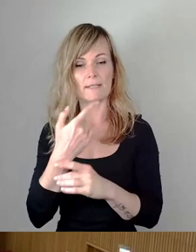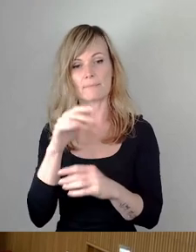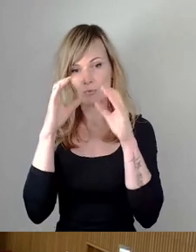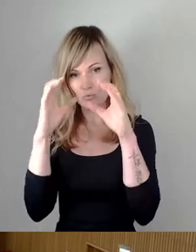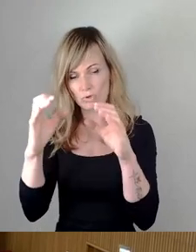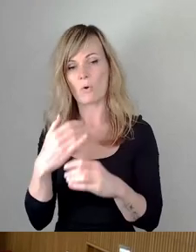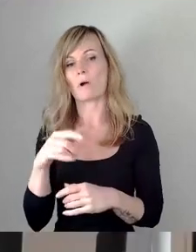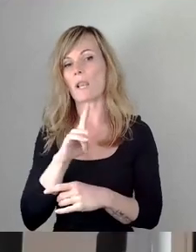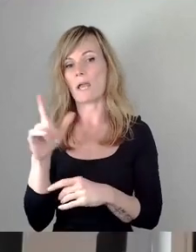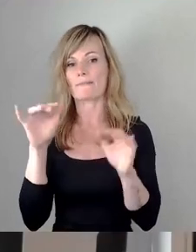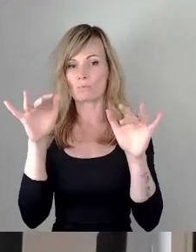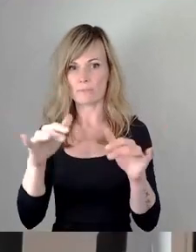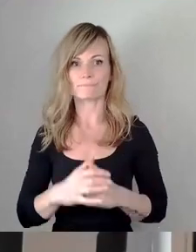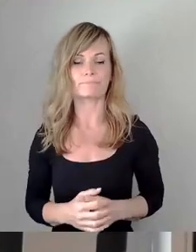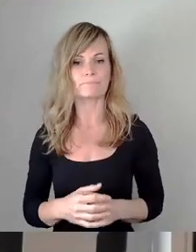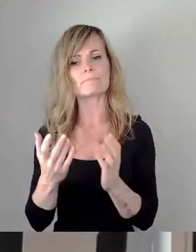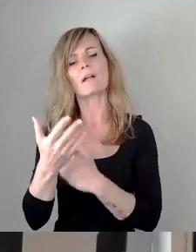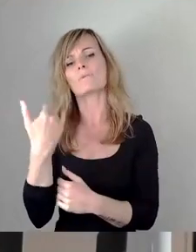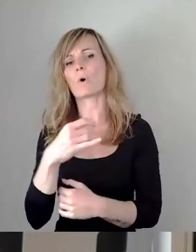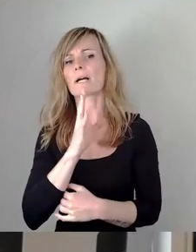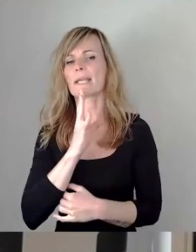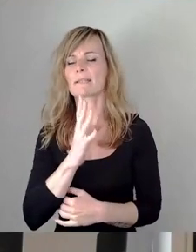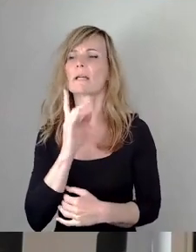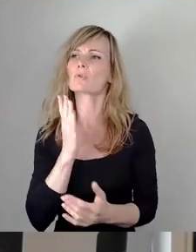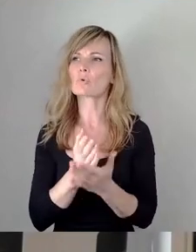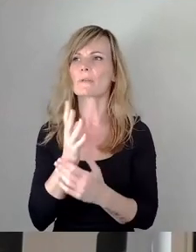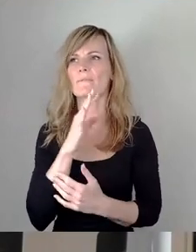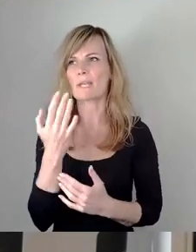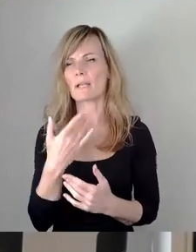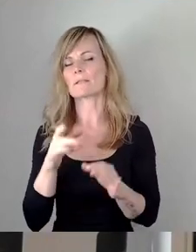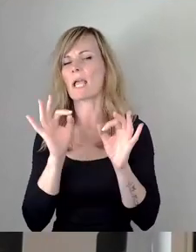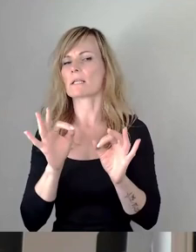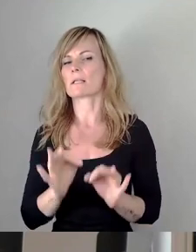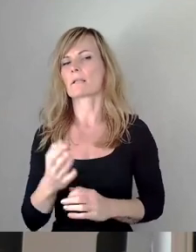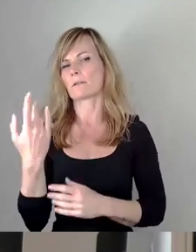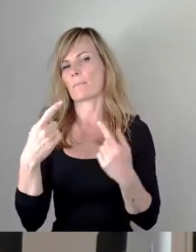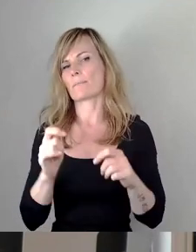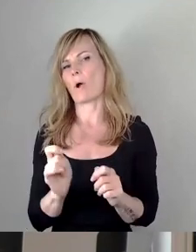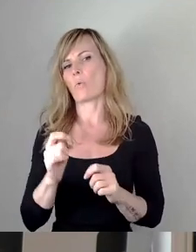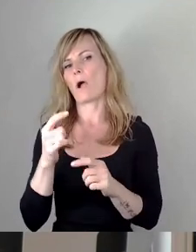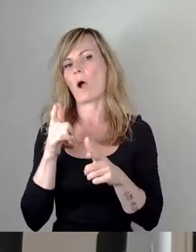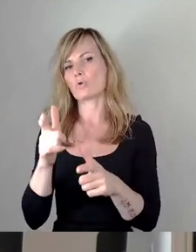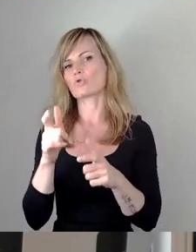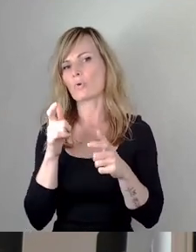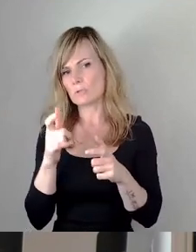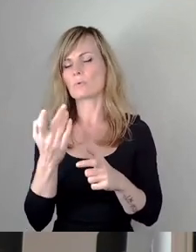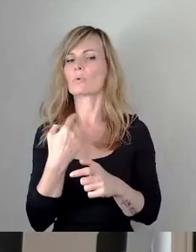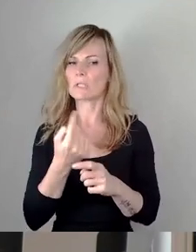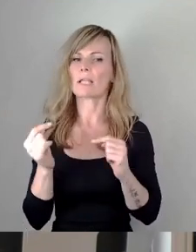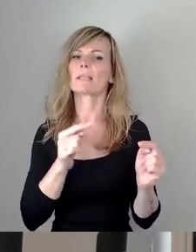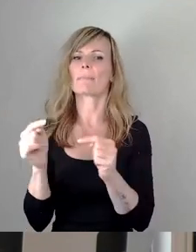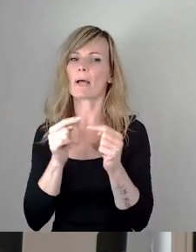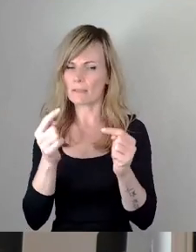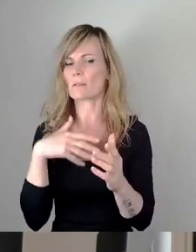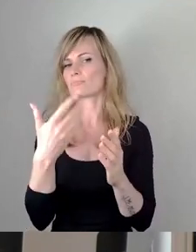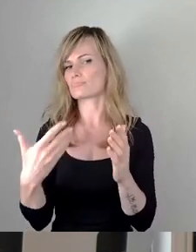Herr Vorredner hat vieles schon exakt aus dem Bauausschuss, aus unseren Debatten dargelegt. Und ich